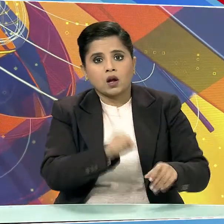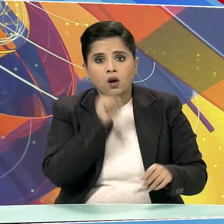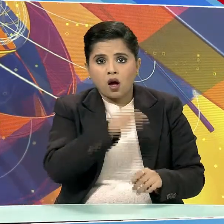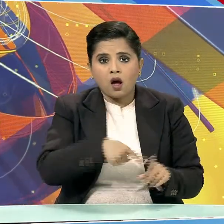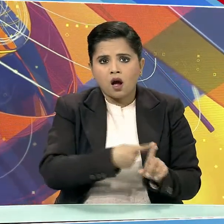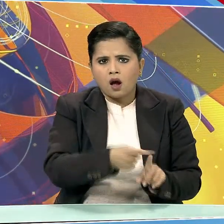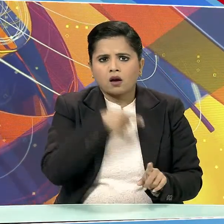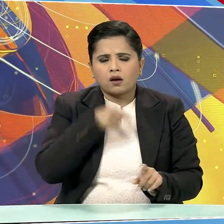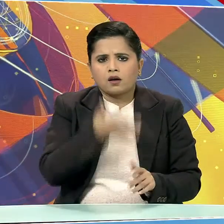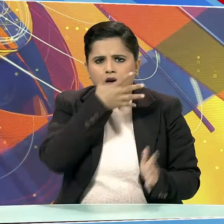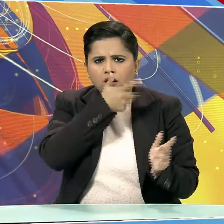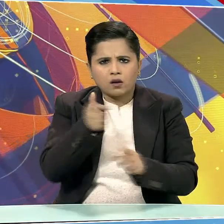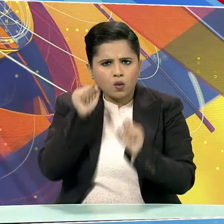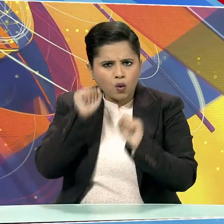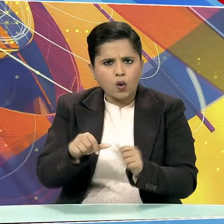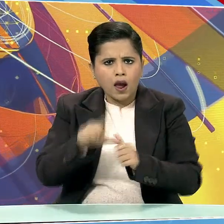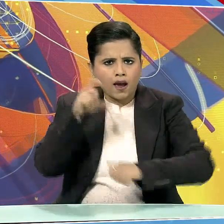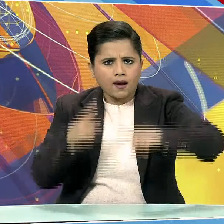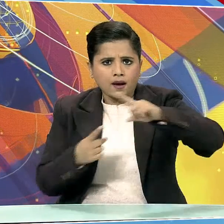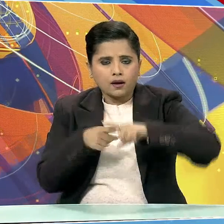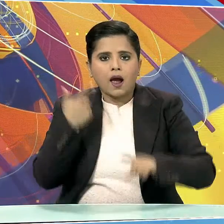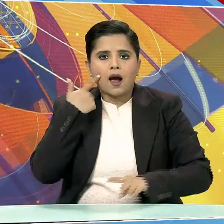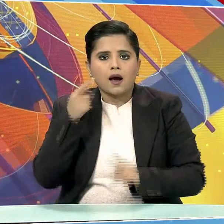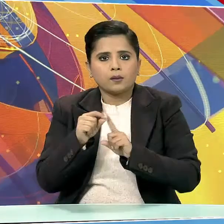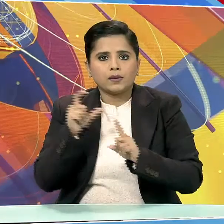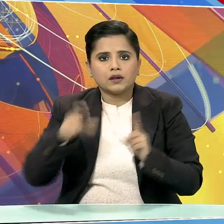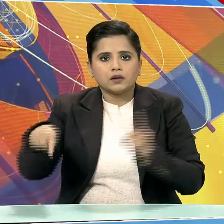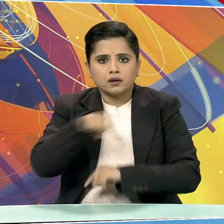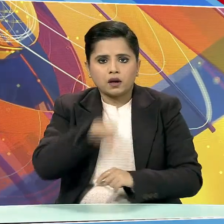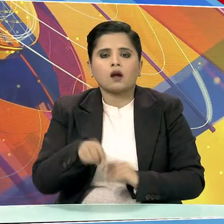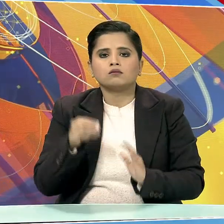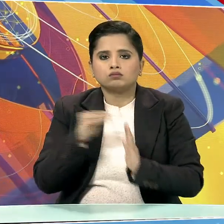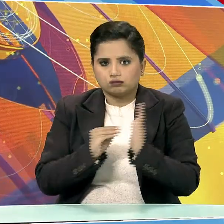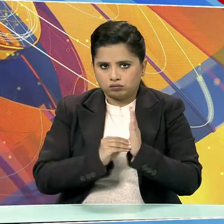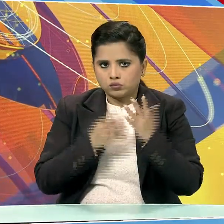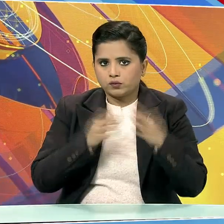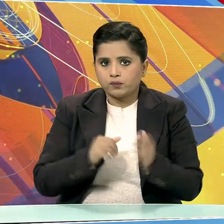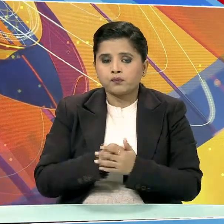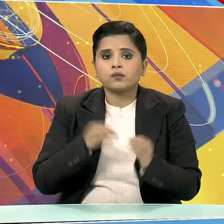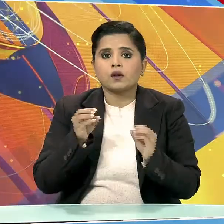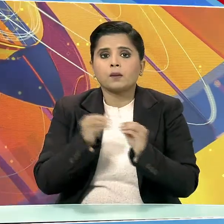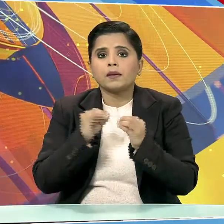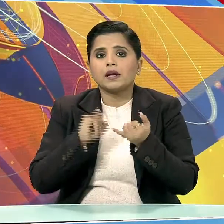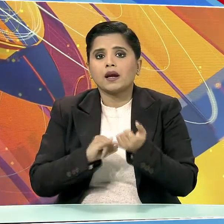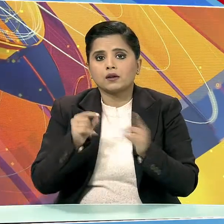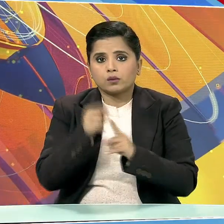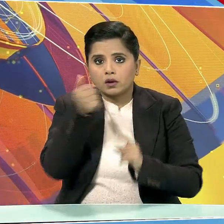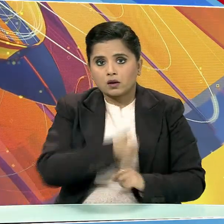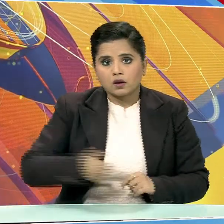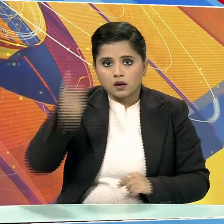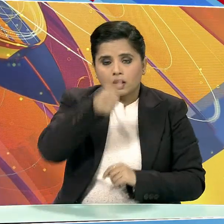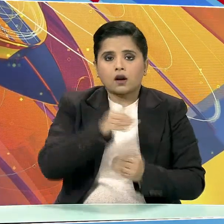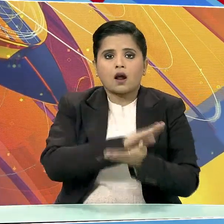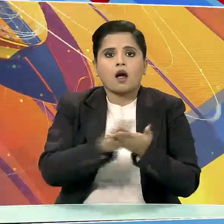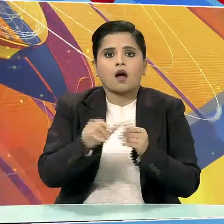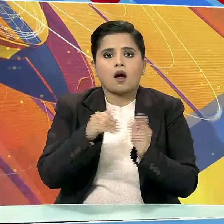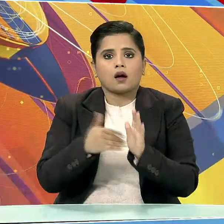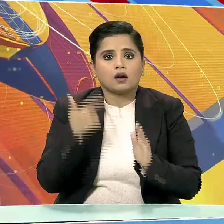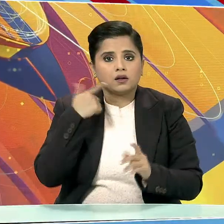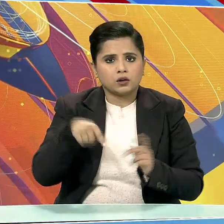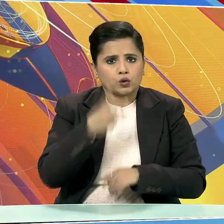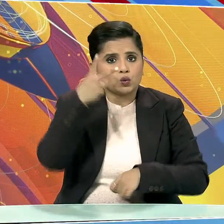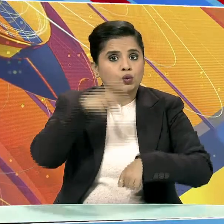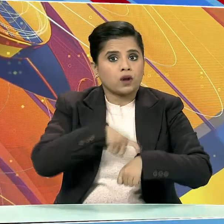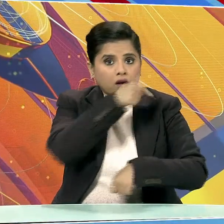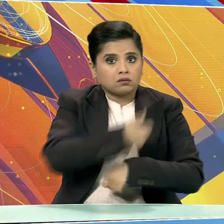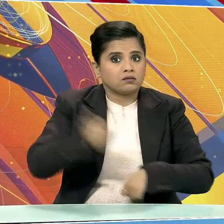के खलाफ गैंगेस्टर एक्ट और आईपीसी के तहट मामला दर्ज किया गया है। मस्पानेता हाजी याकूब कुरैशी दो बार विधायक